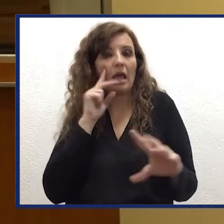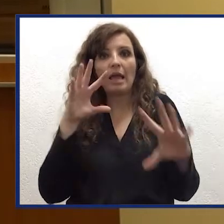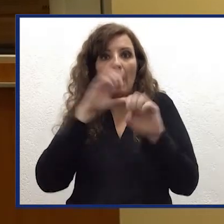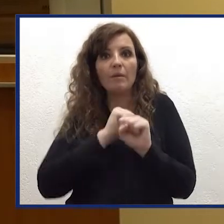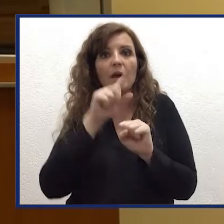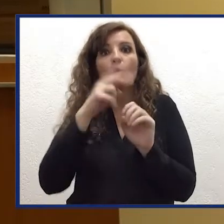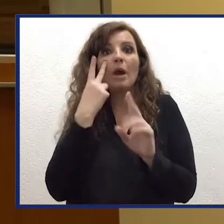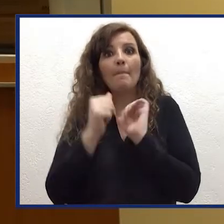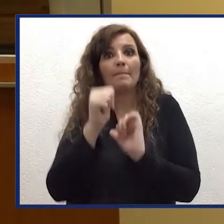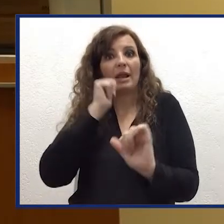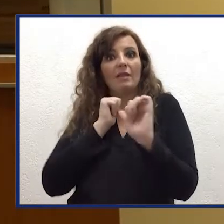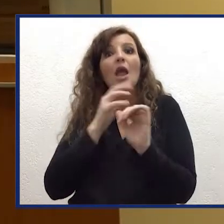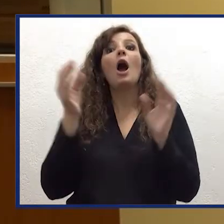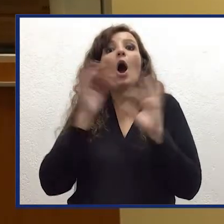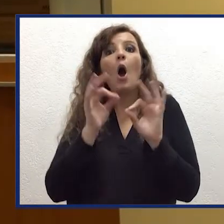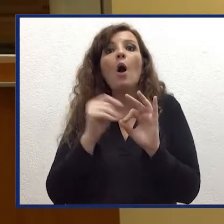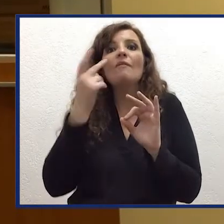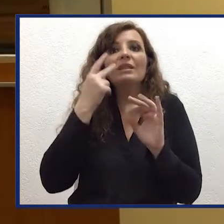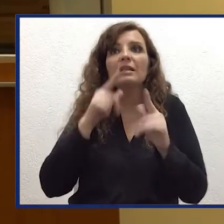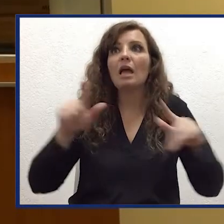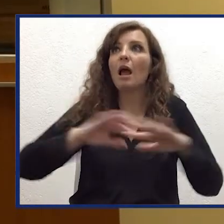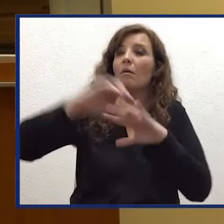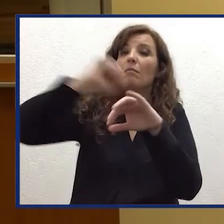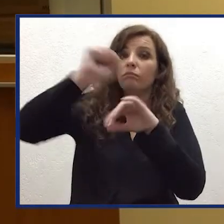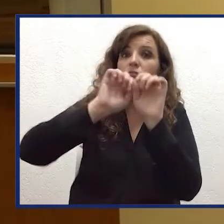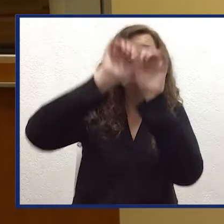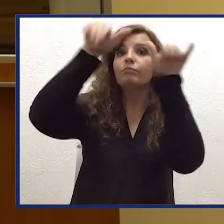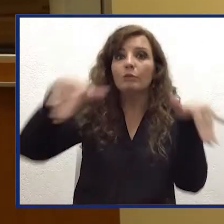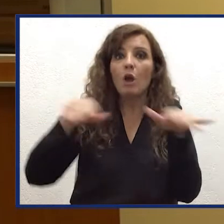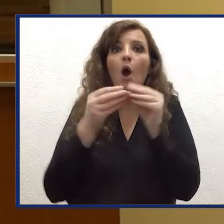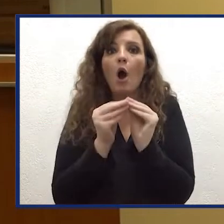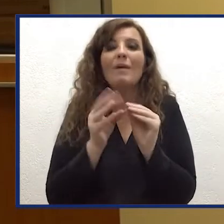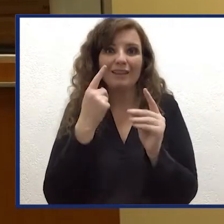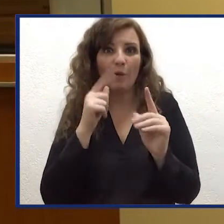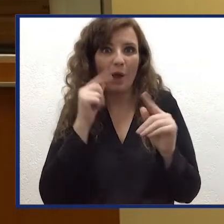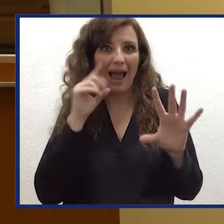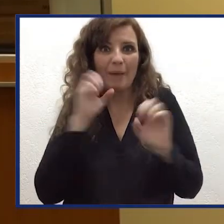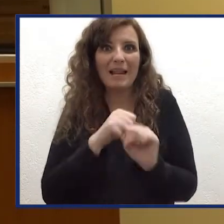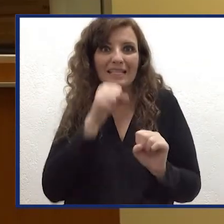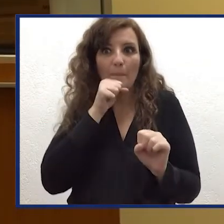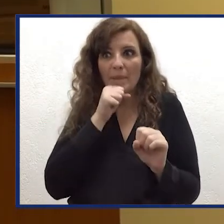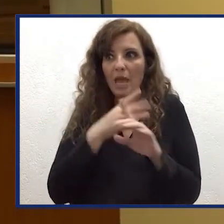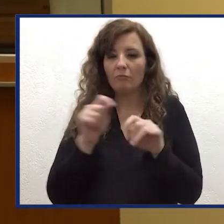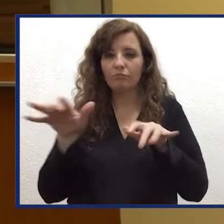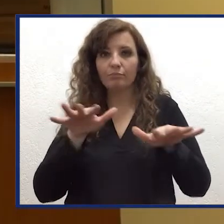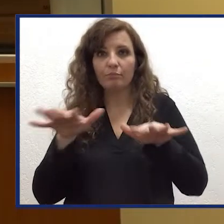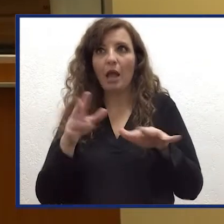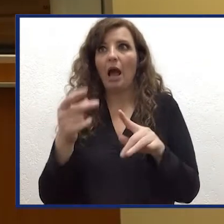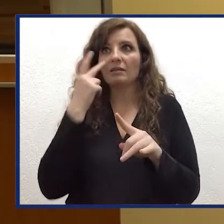sia fasi preeruttive, coeruttive e successive appunto a queste attività